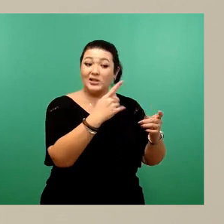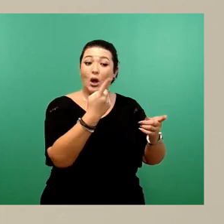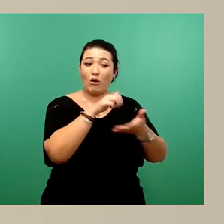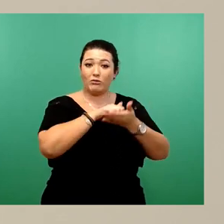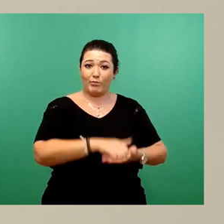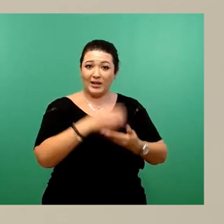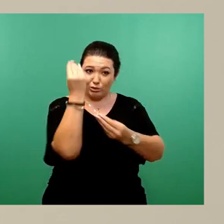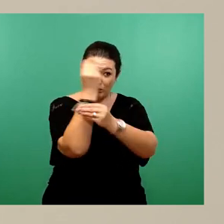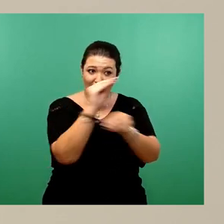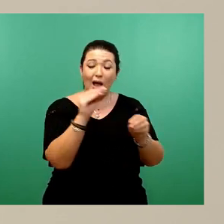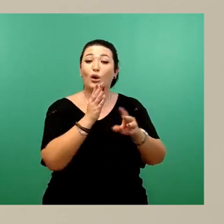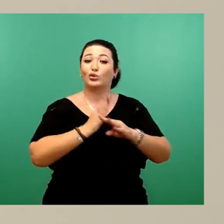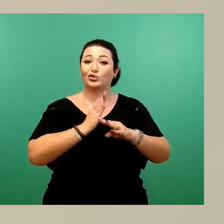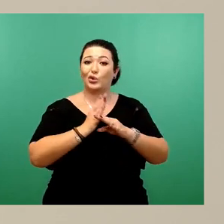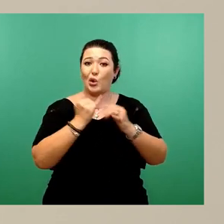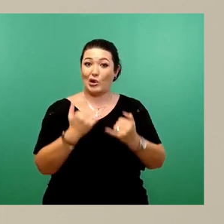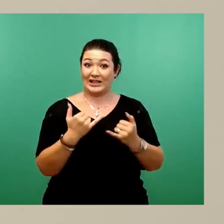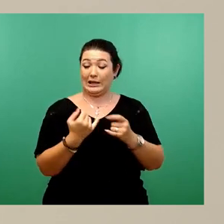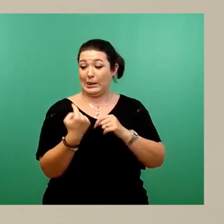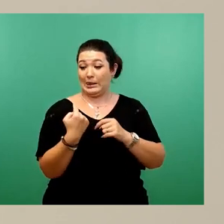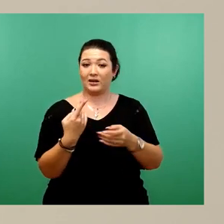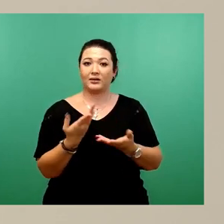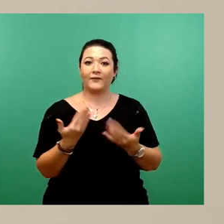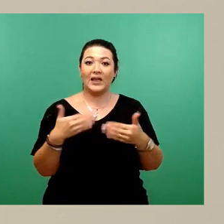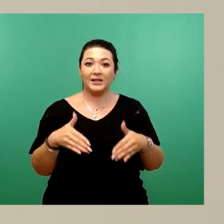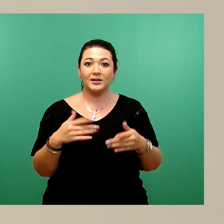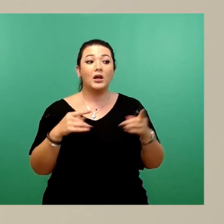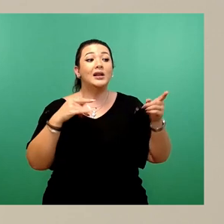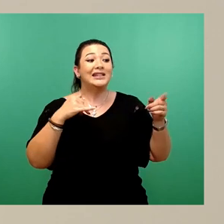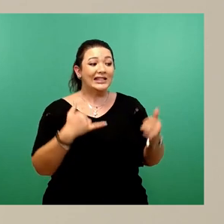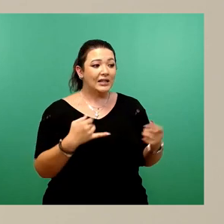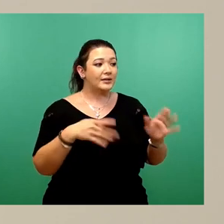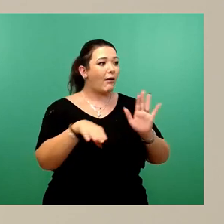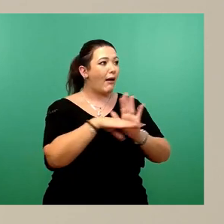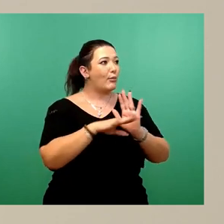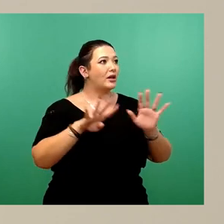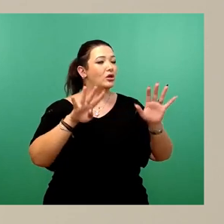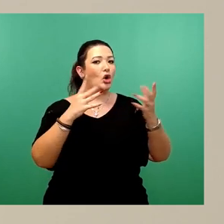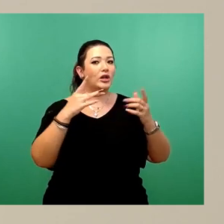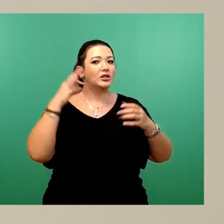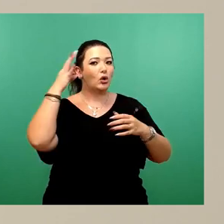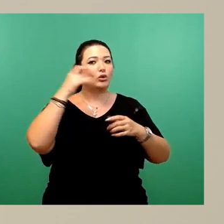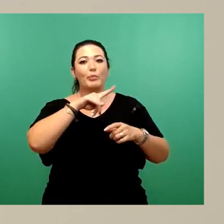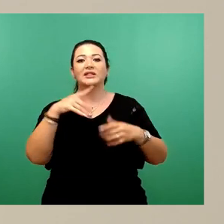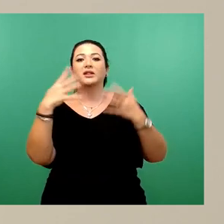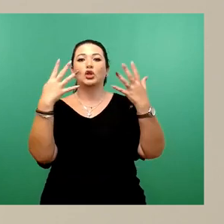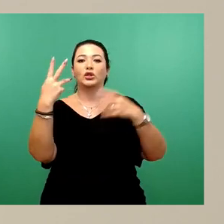dieser Siegerentwurf ist jetzt ab dem 9. Oktober bis zum 29. Oktober